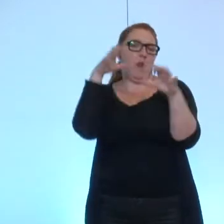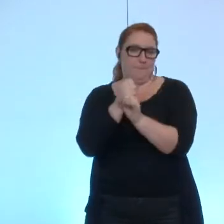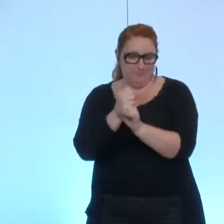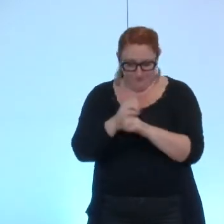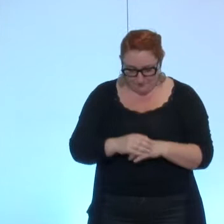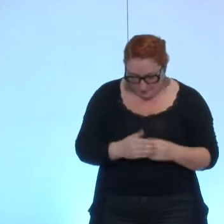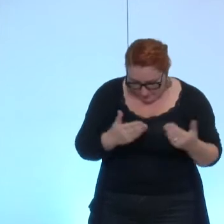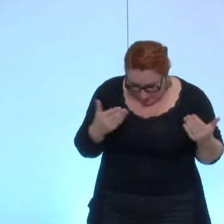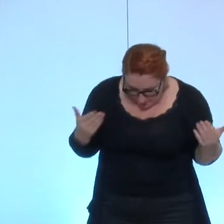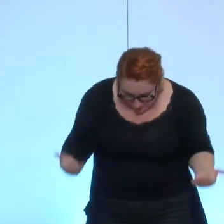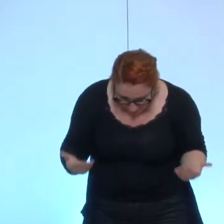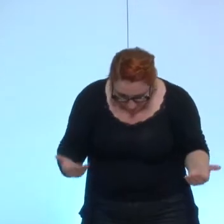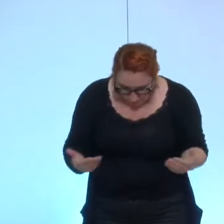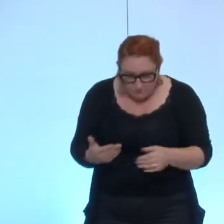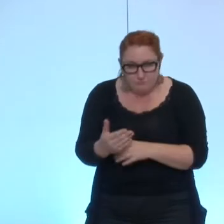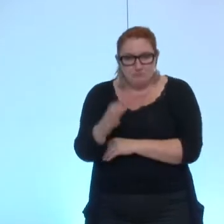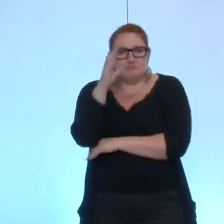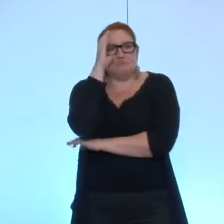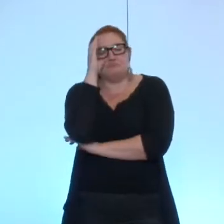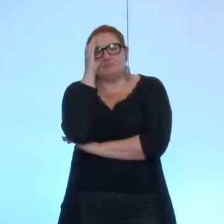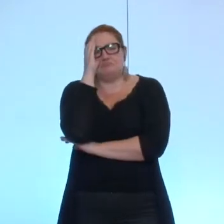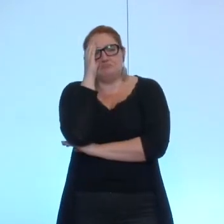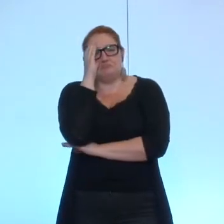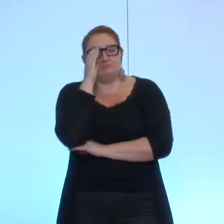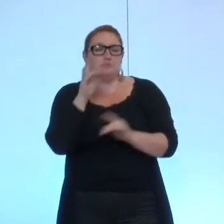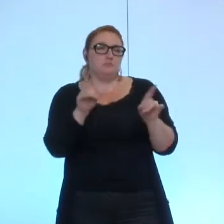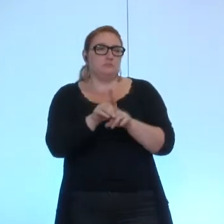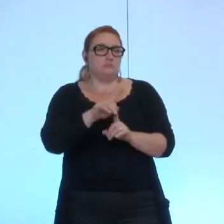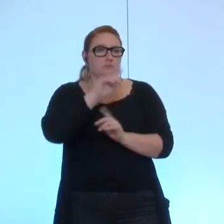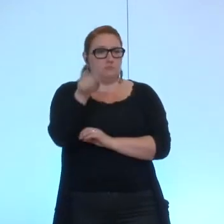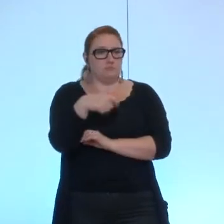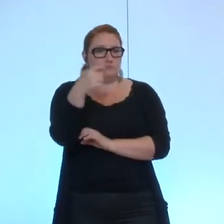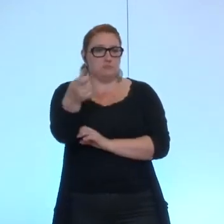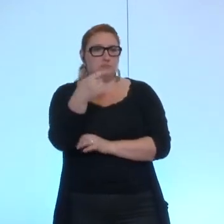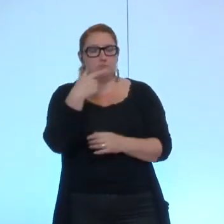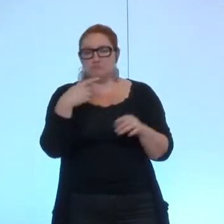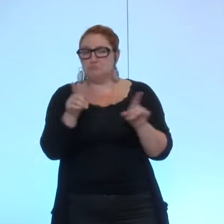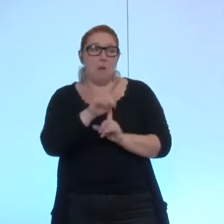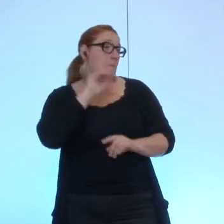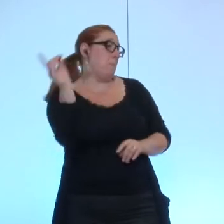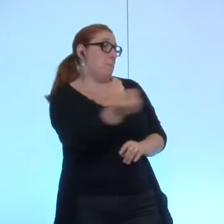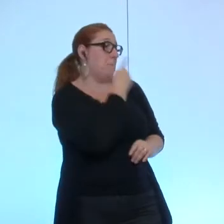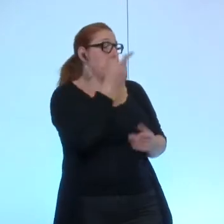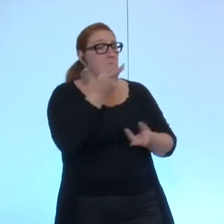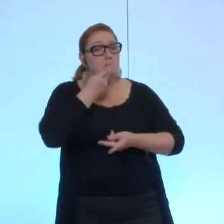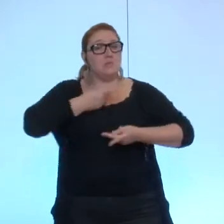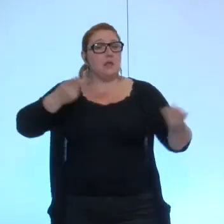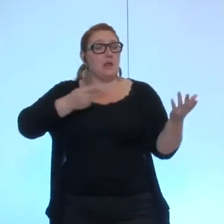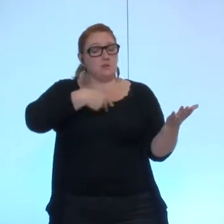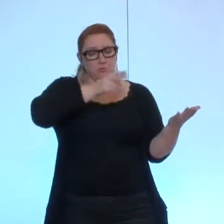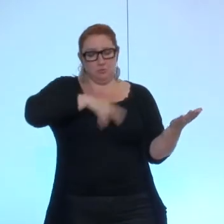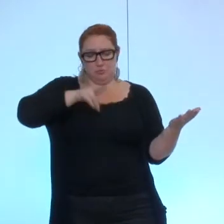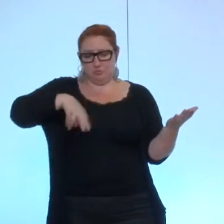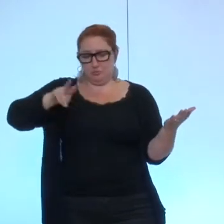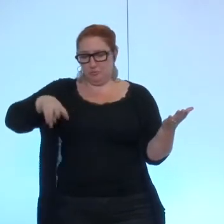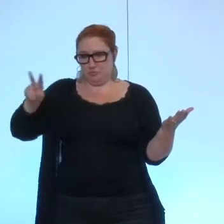Alors, en vous entendant, et puis aussi, bien évidemment, j'ai lu, comme tout le monde, les déclarations que vous avez faites pour